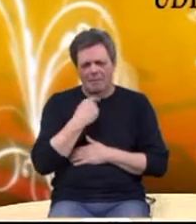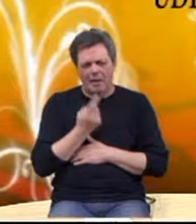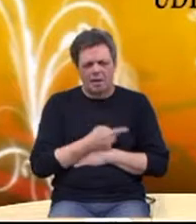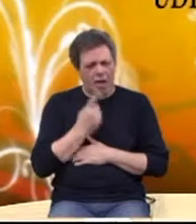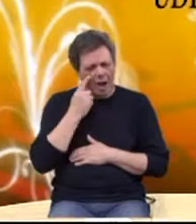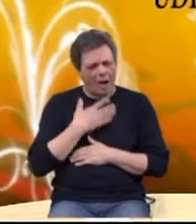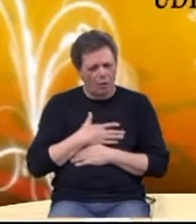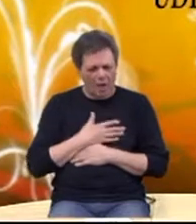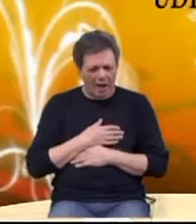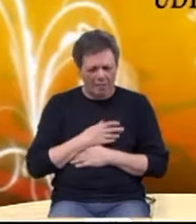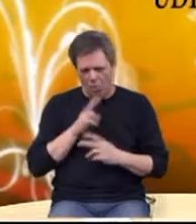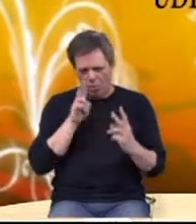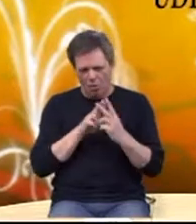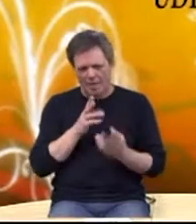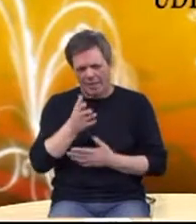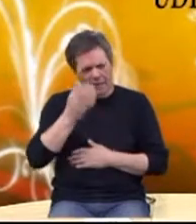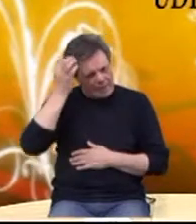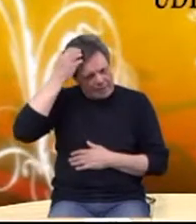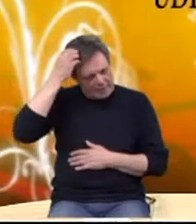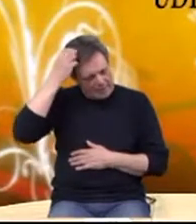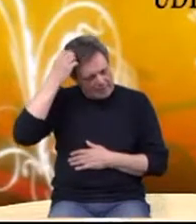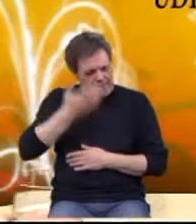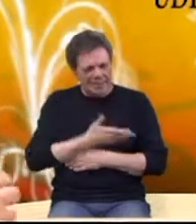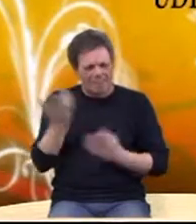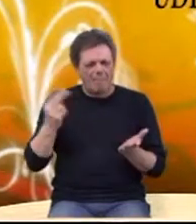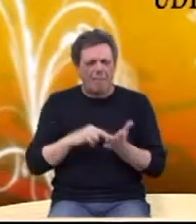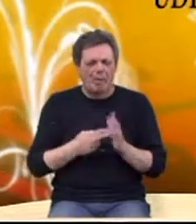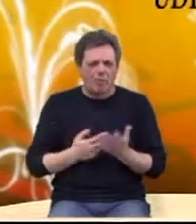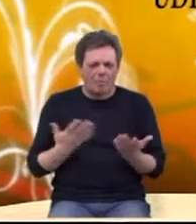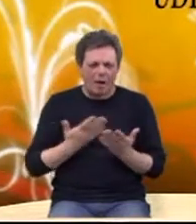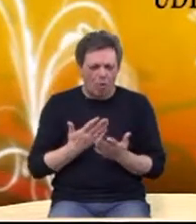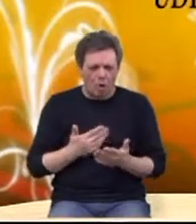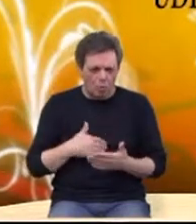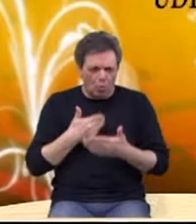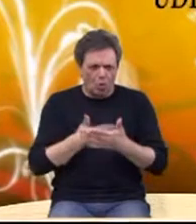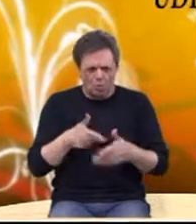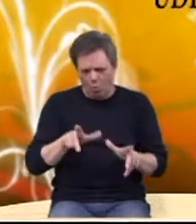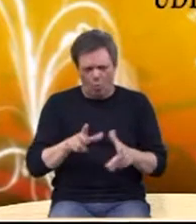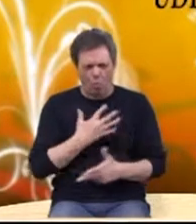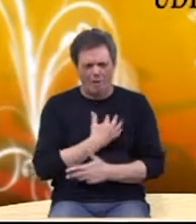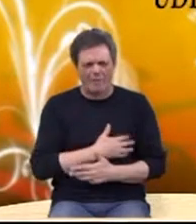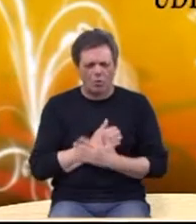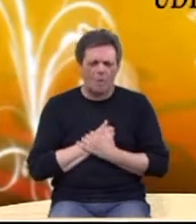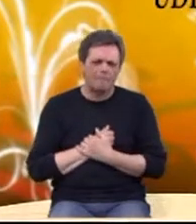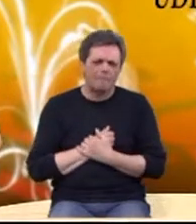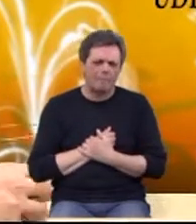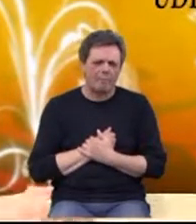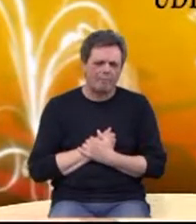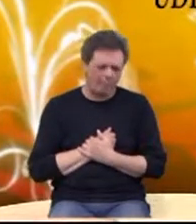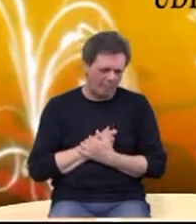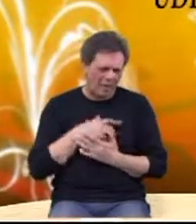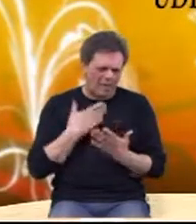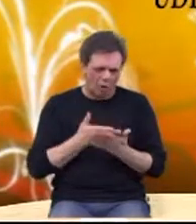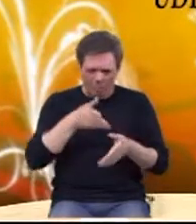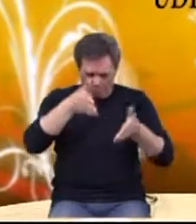ako žele se upoznati sa svim metodama koje su dostupne u Republici Hrvatskoj, ja vjerujem da je